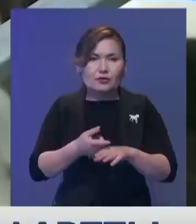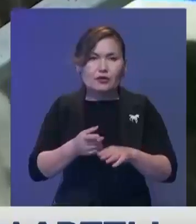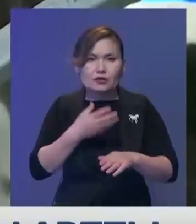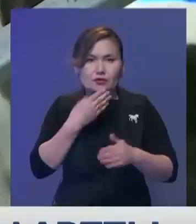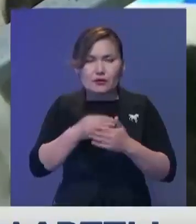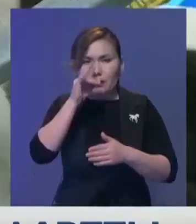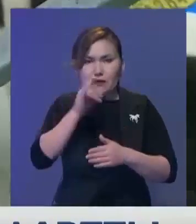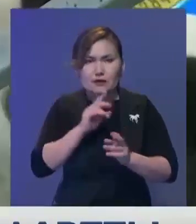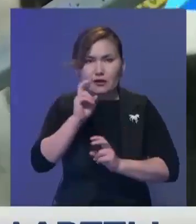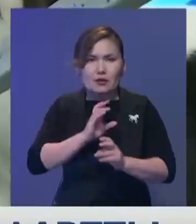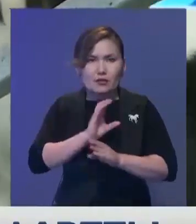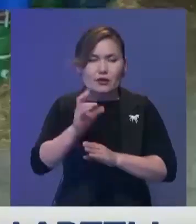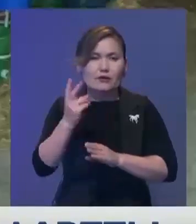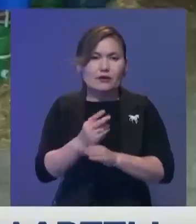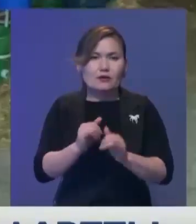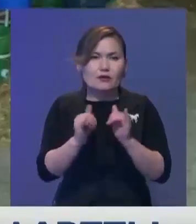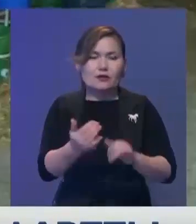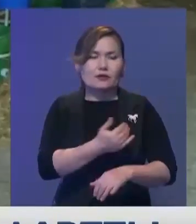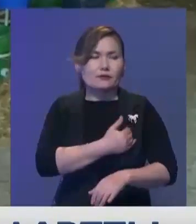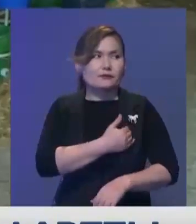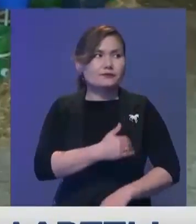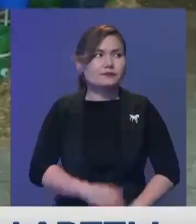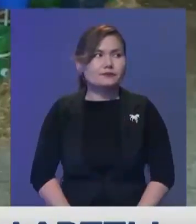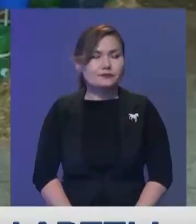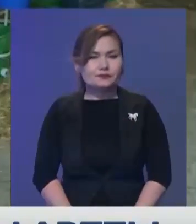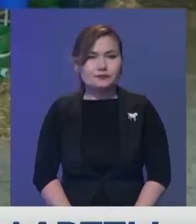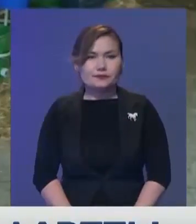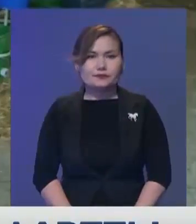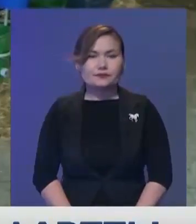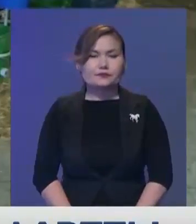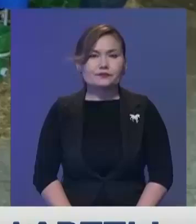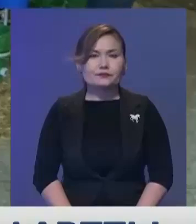бері бұтыр. Жандышмабек ербұлы тәбіш қабаржыма түрт Түркстан олысы.